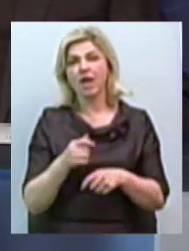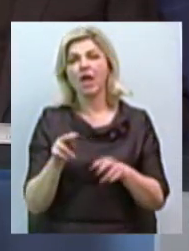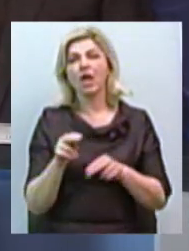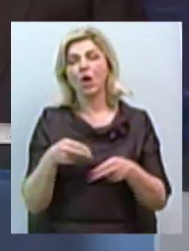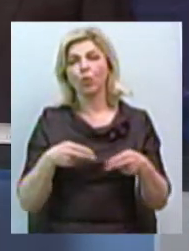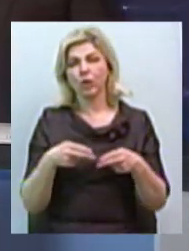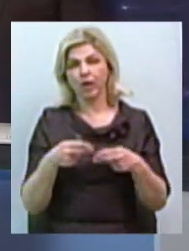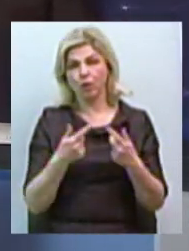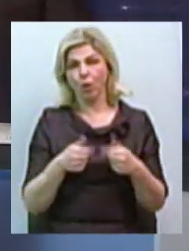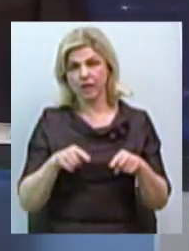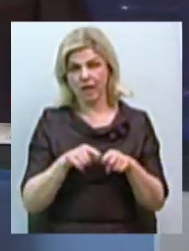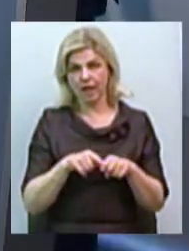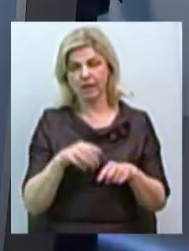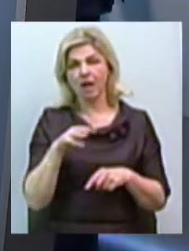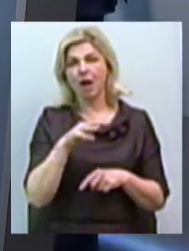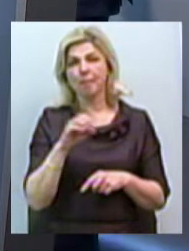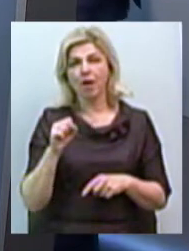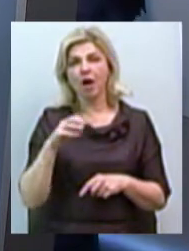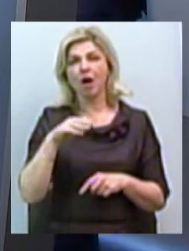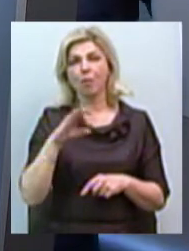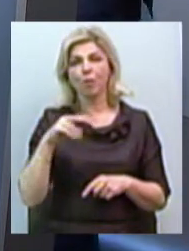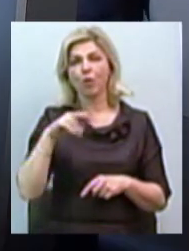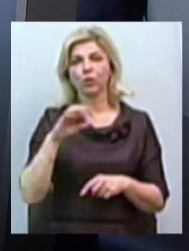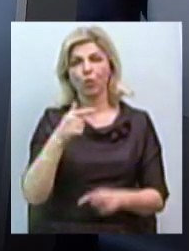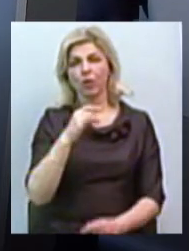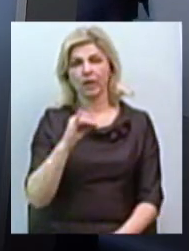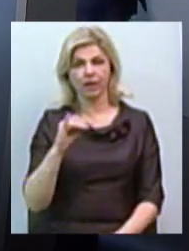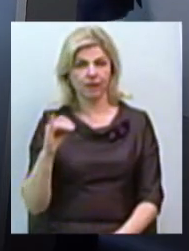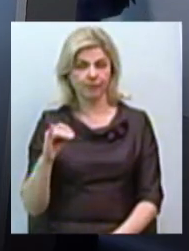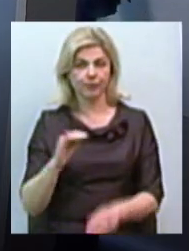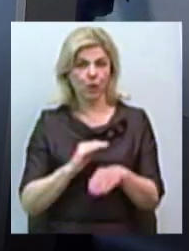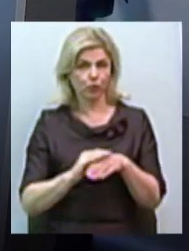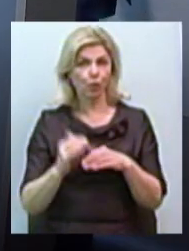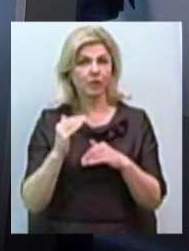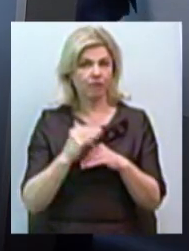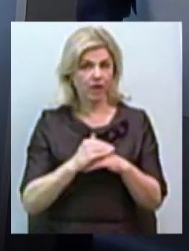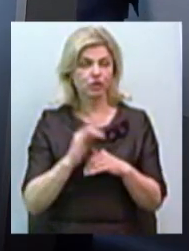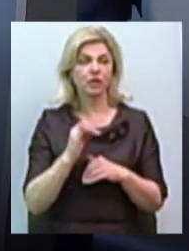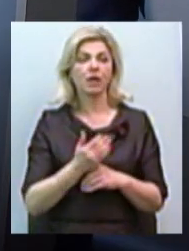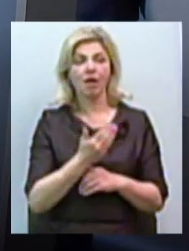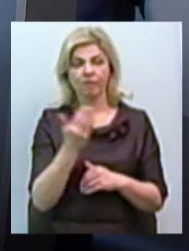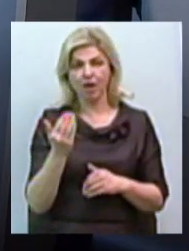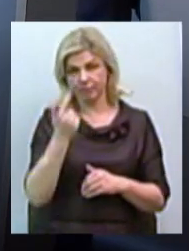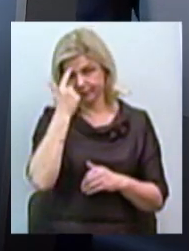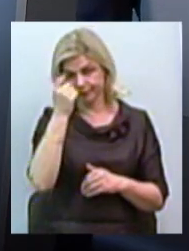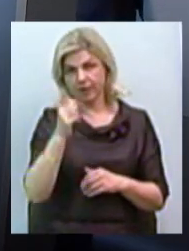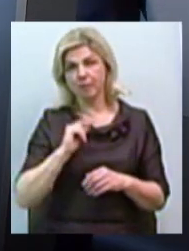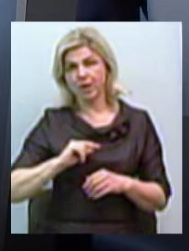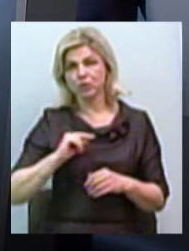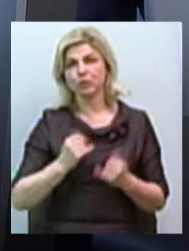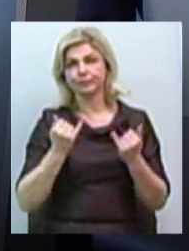мамології. Друзі, я вас вітаю в нашій студії. Добрий вечір. А глядачам я нагадую, що ми працюємо в прямому ефірі.